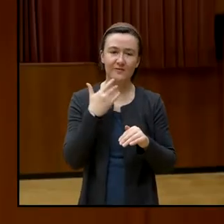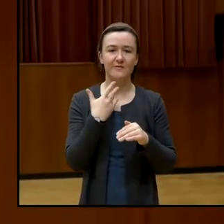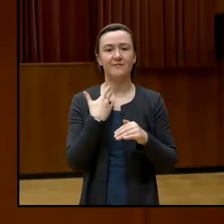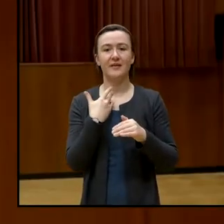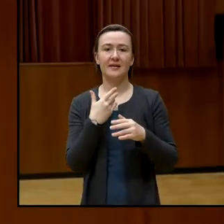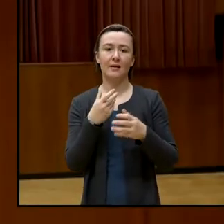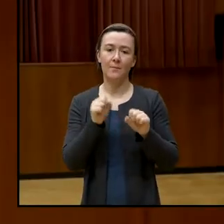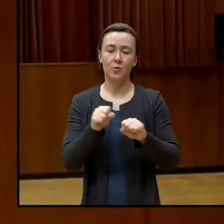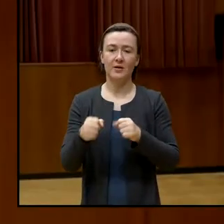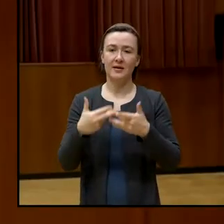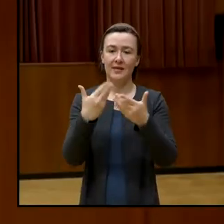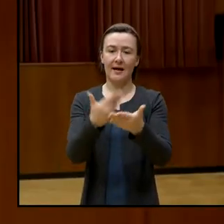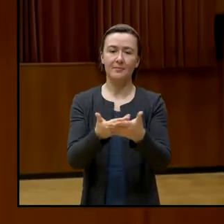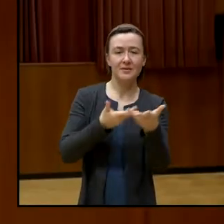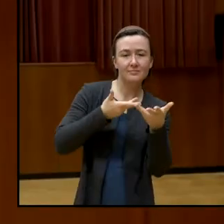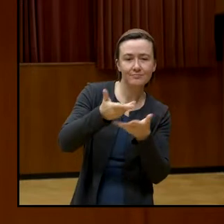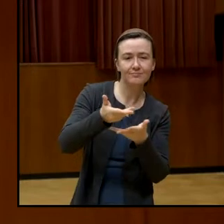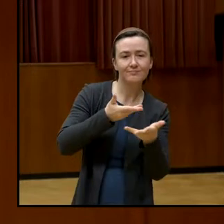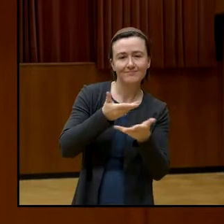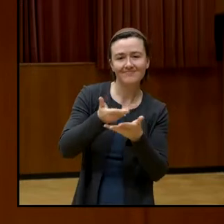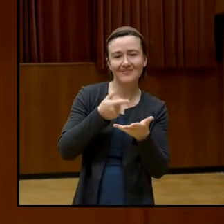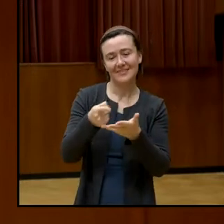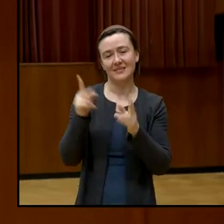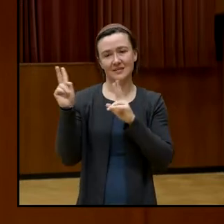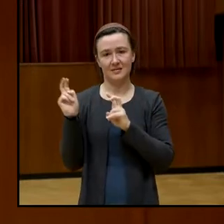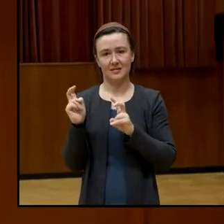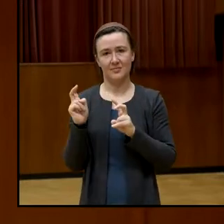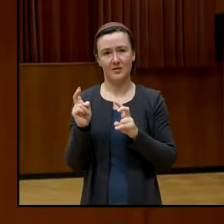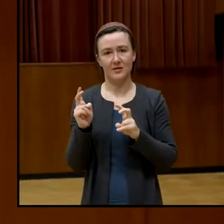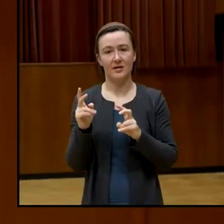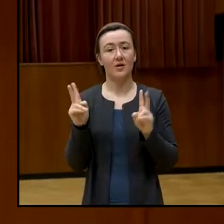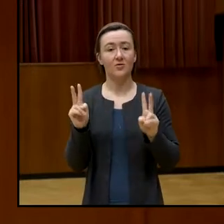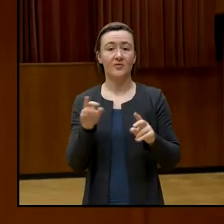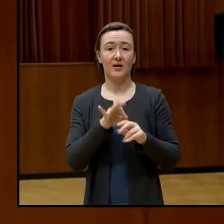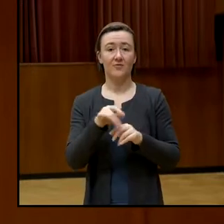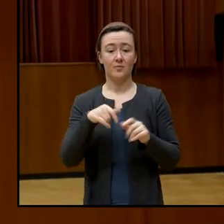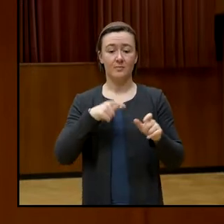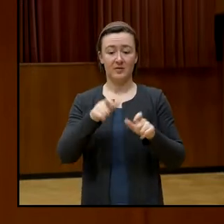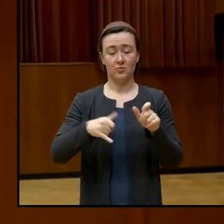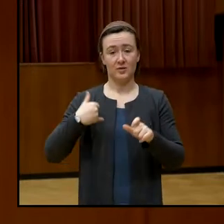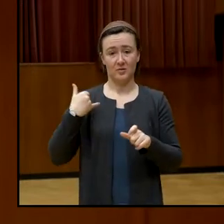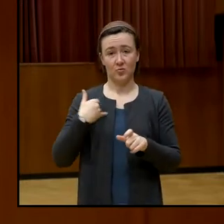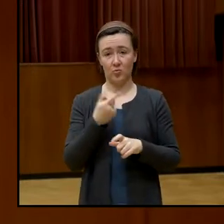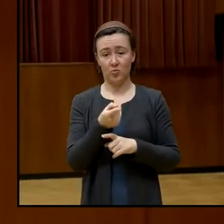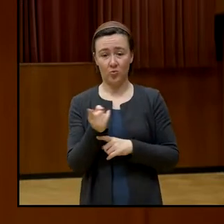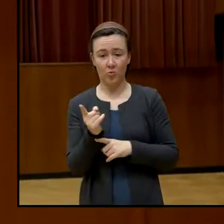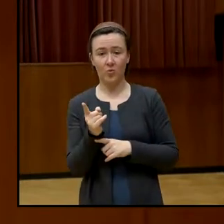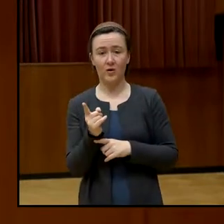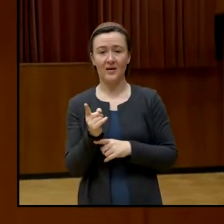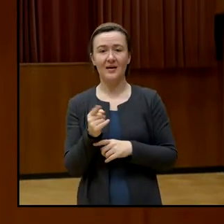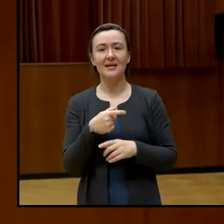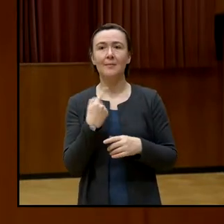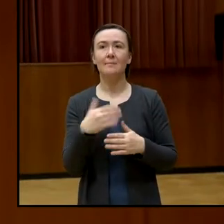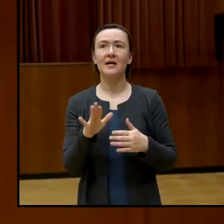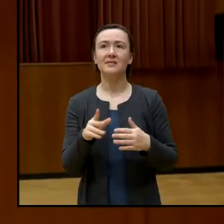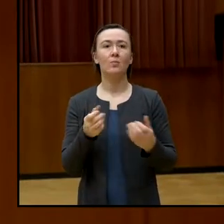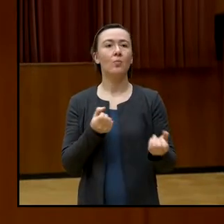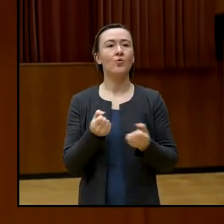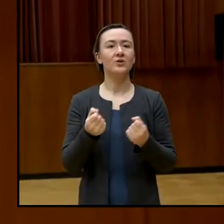ist es ja auch für Jugendliche so, dass der Ort, an dem die meisten quasi politischen Debatten geführt werden oder auch